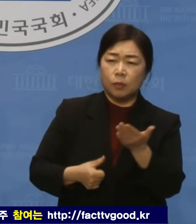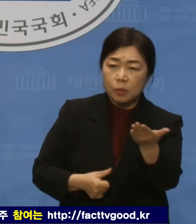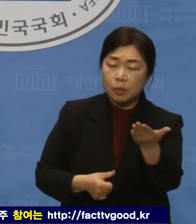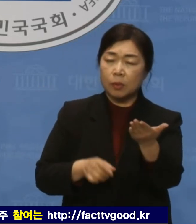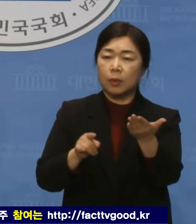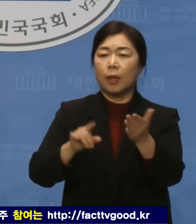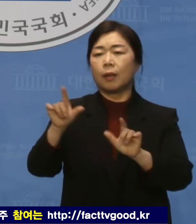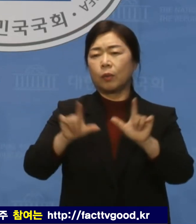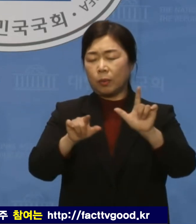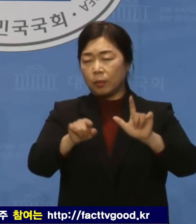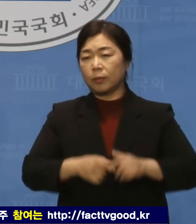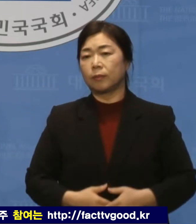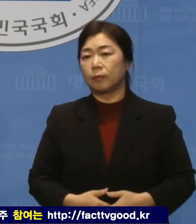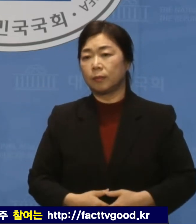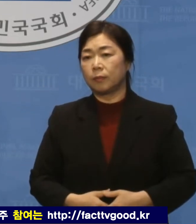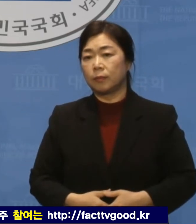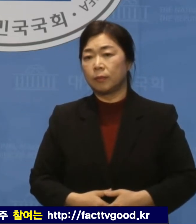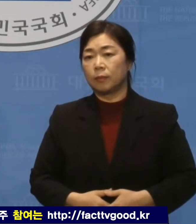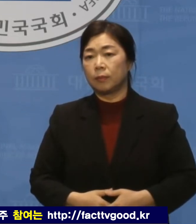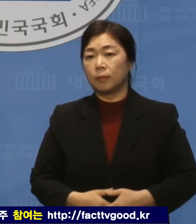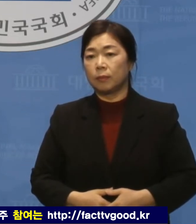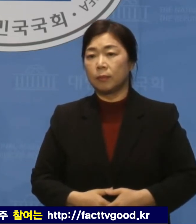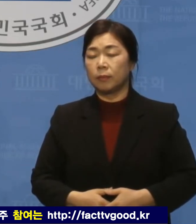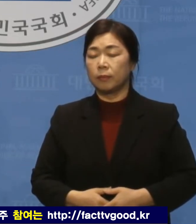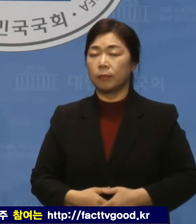날림으로 추진하고 있습니다.